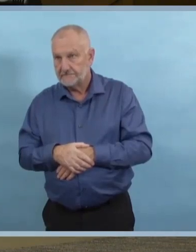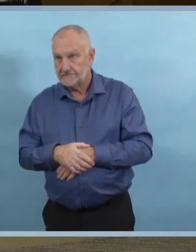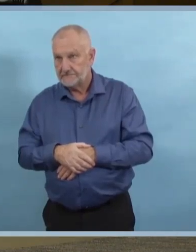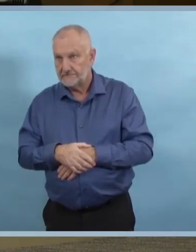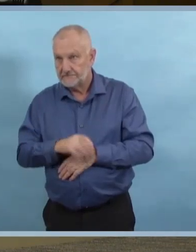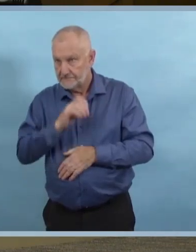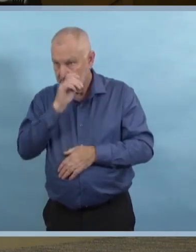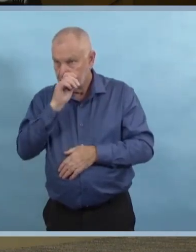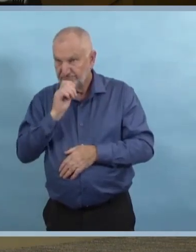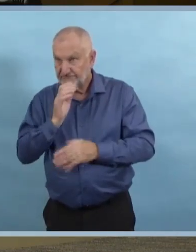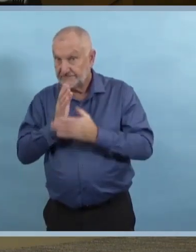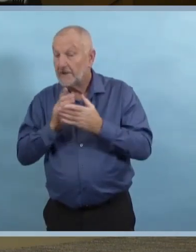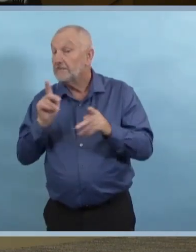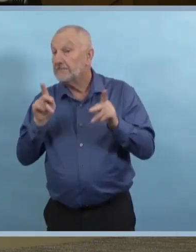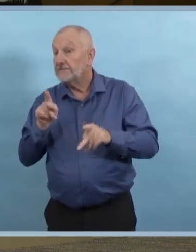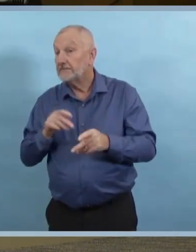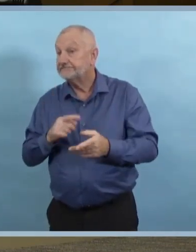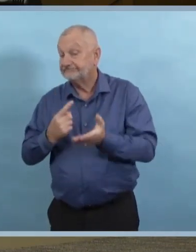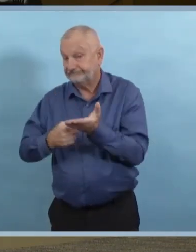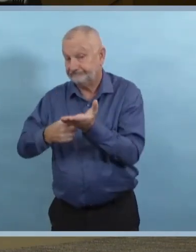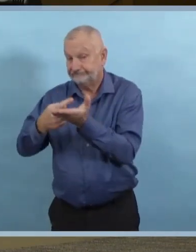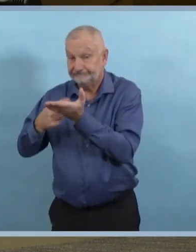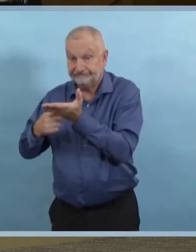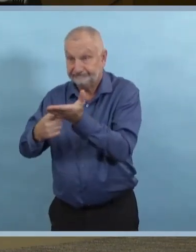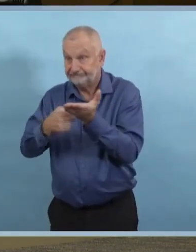les personnels d'entretien.